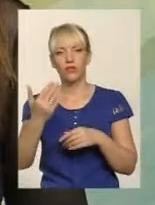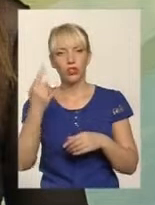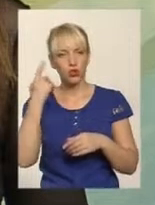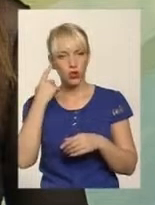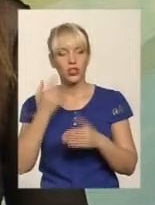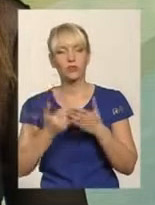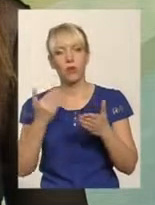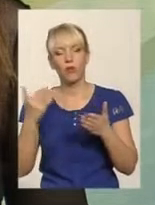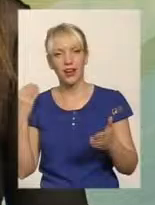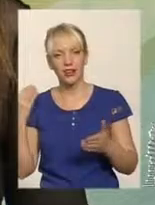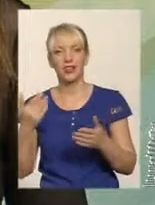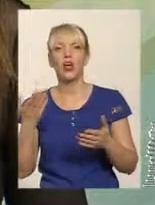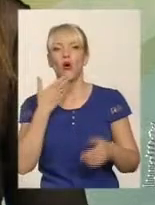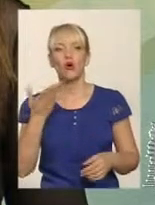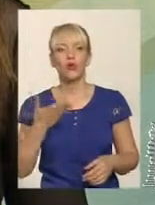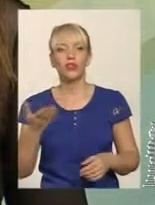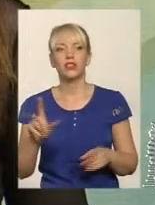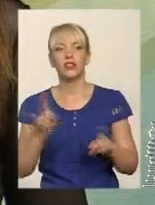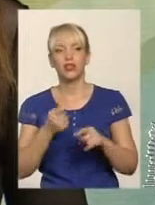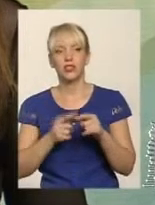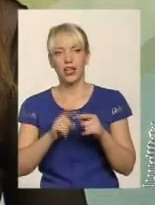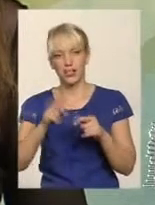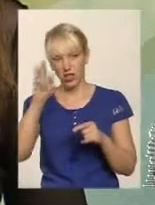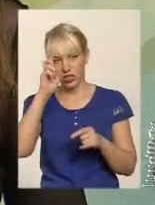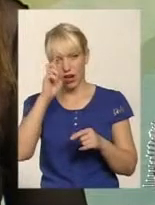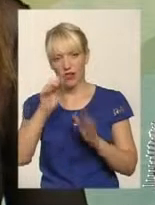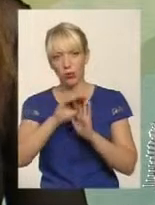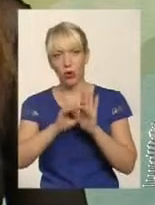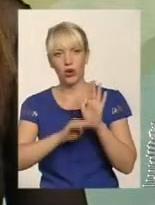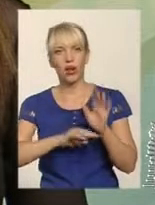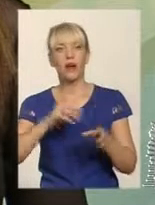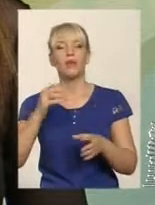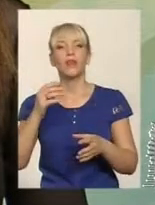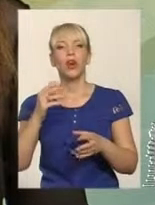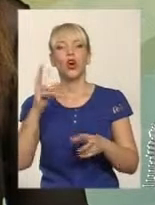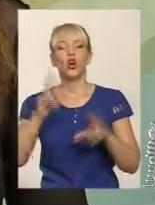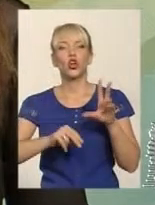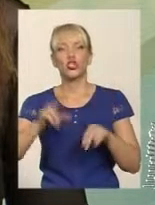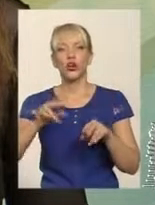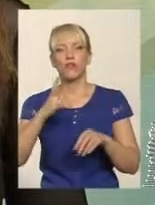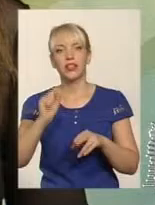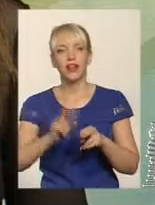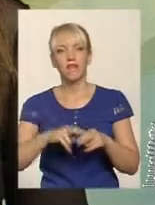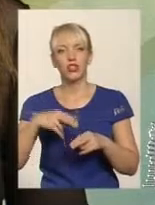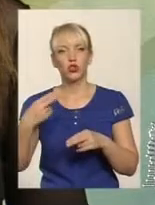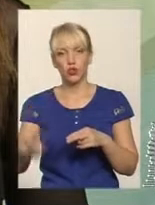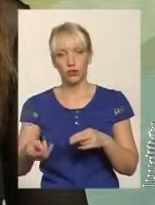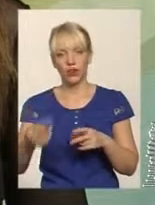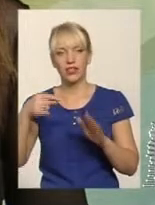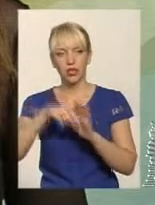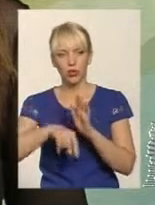попередніх коментарів, що ця державна програма розрахована на відшкодування. Тобто,